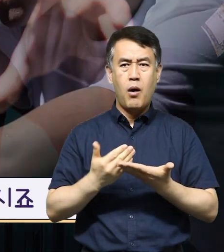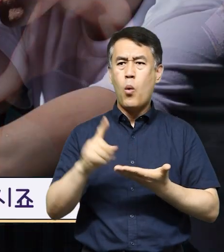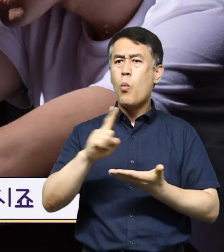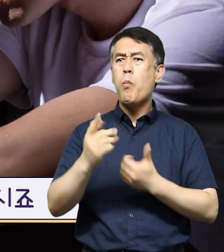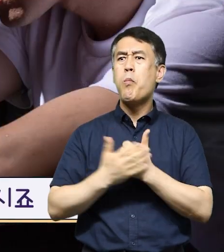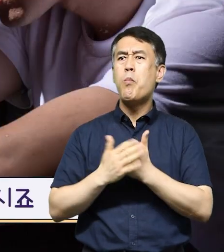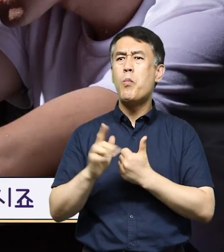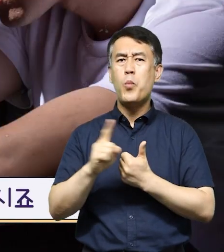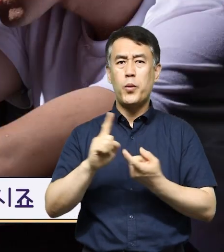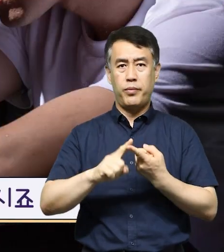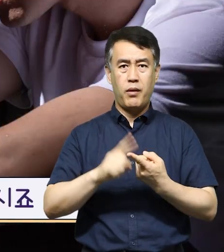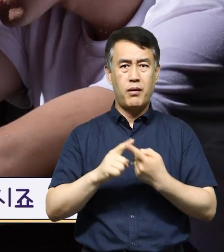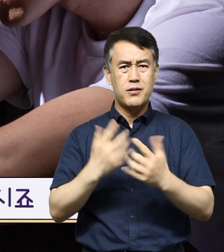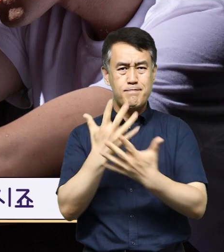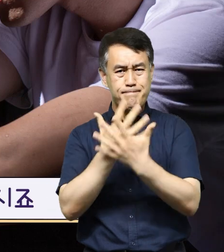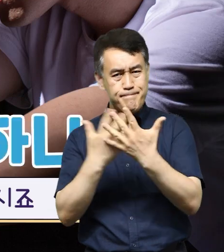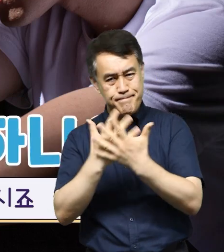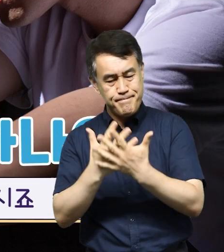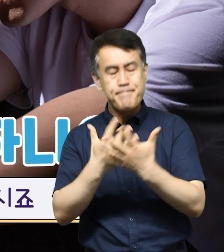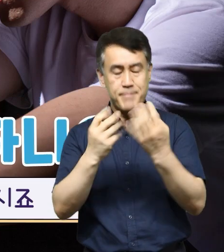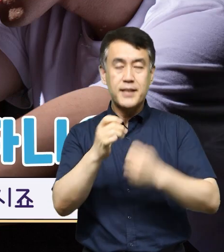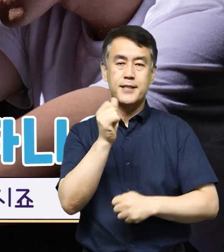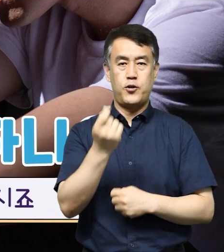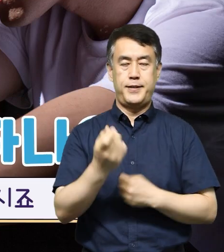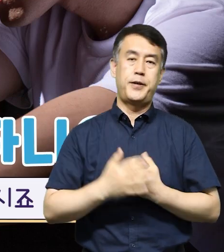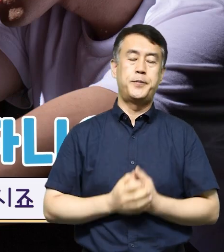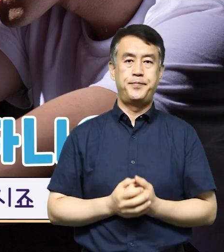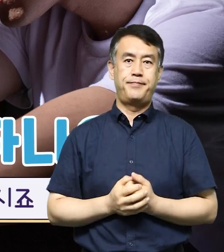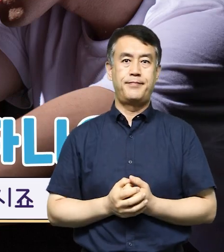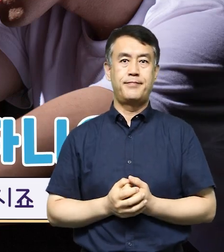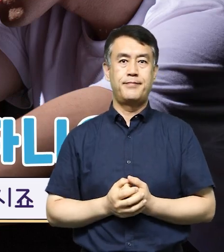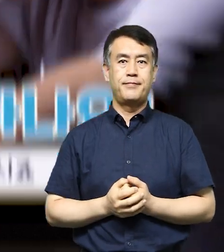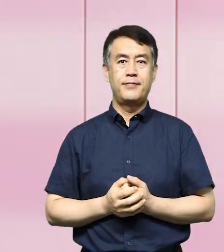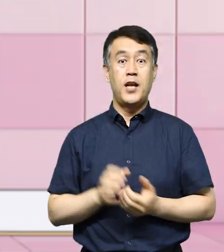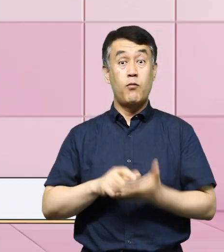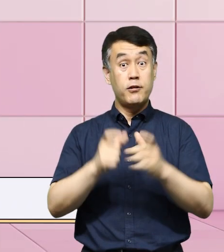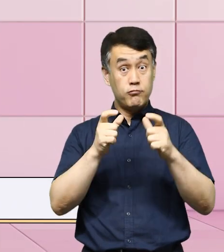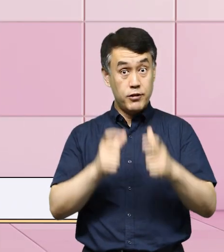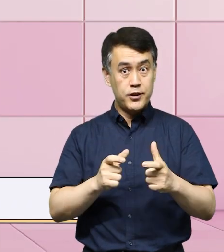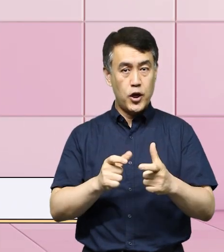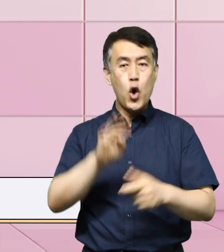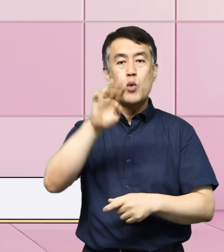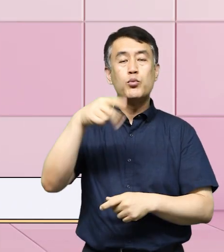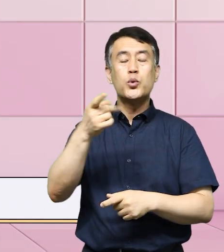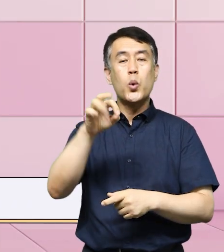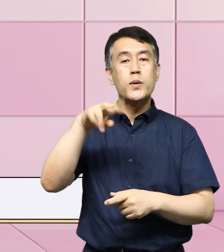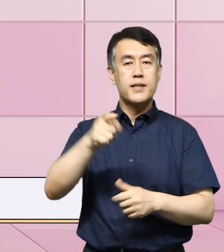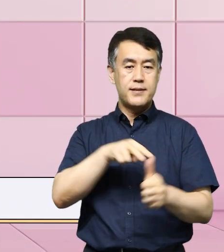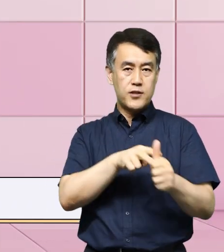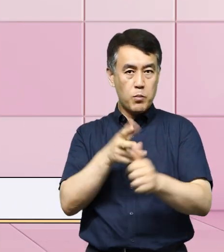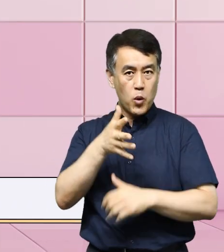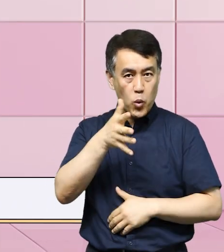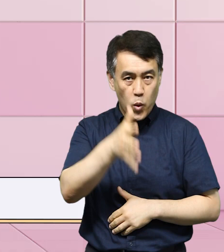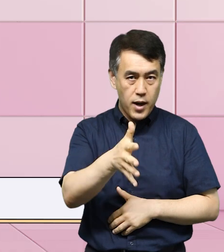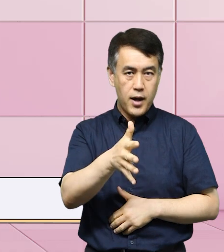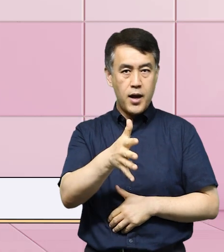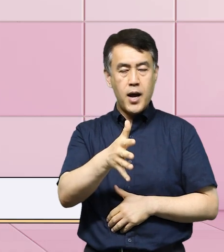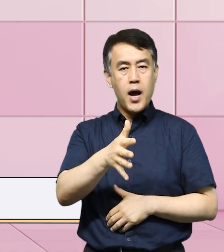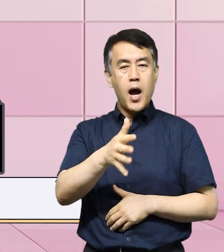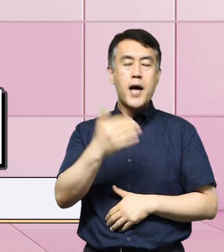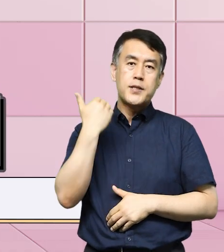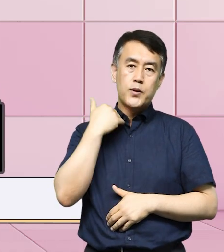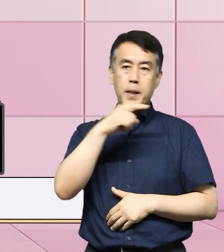어디에 도움을 요청해야 할지 막막한 분들도 계시죠 광진구가 구청 부동산정보과에